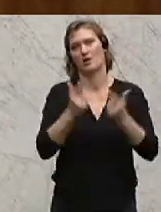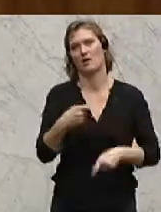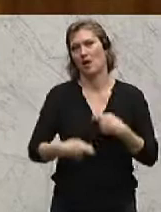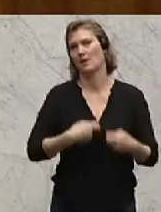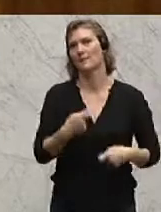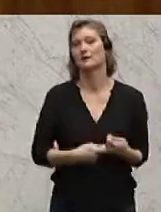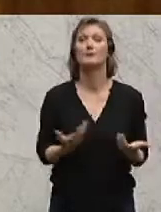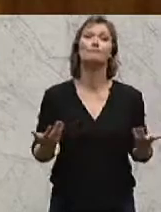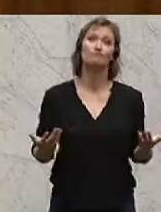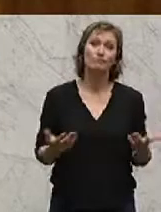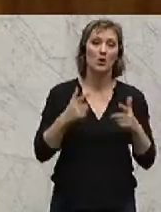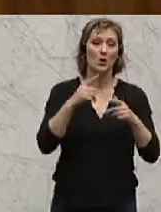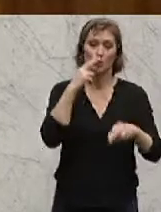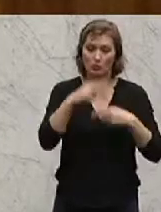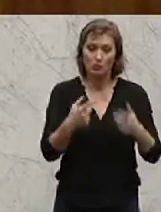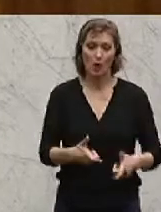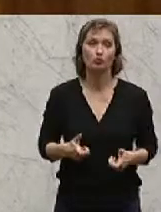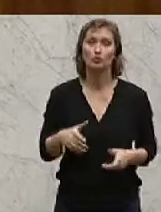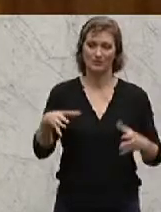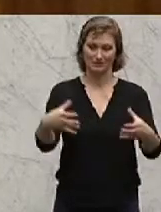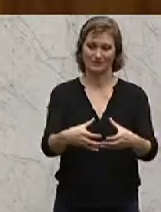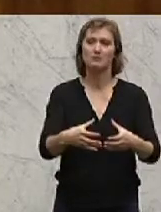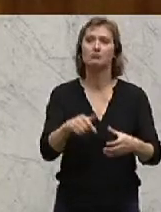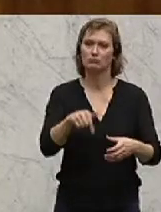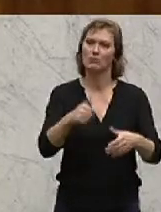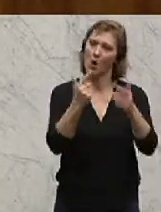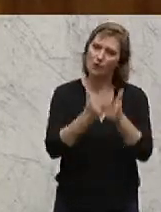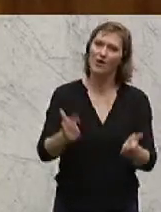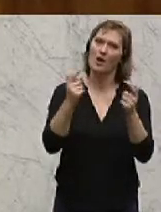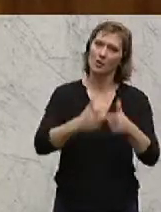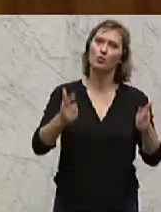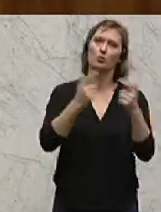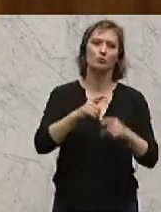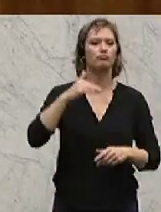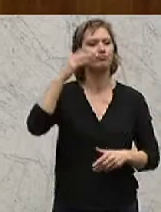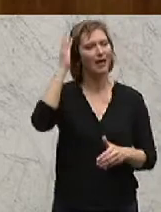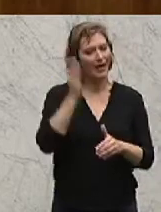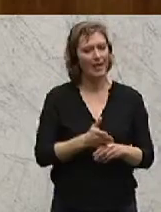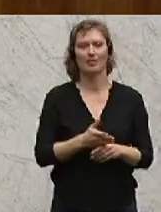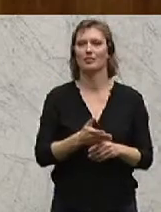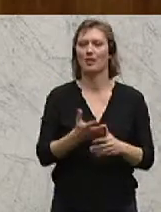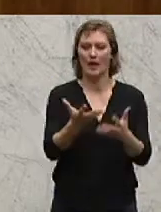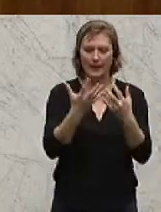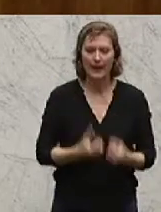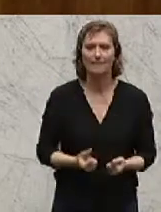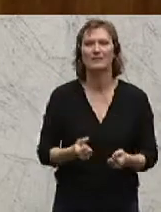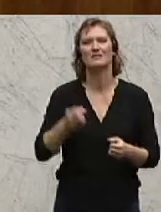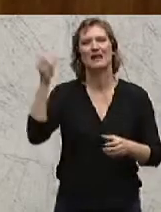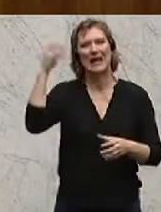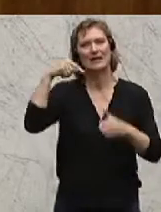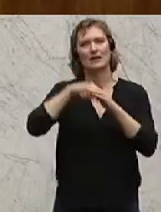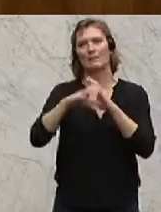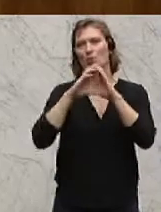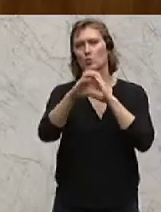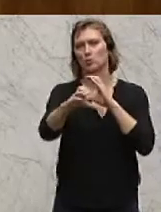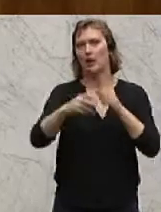dieser Untersuchungsausschuss wird dann letzten Endes auch dafür sorgen, dass er am Ende des Tages Licht in den Tunnel kommt. Und